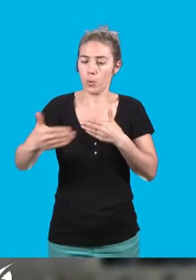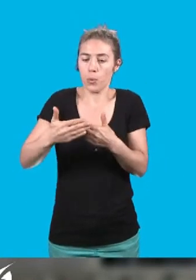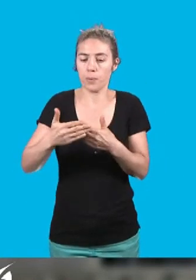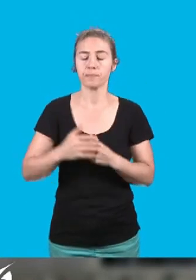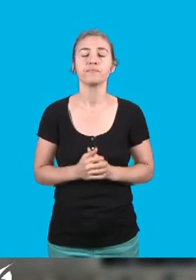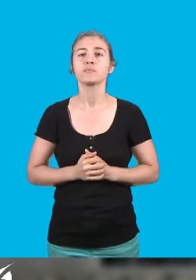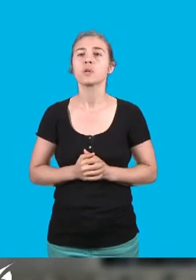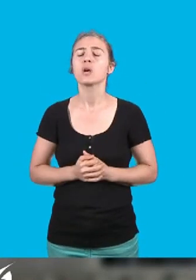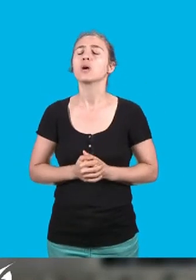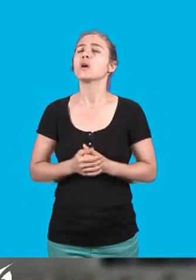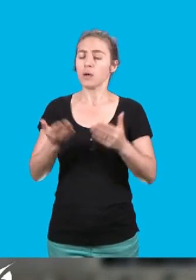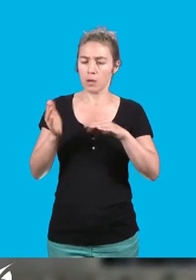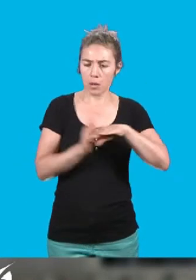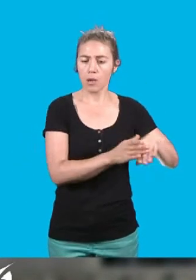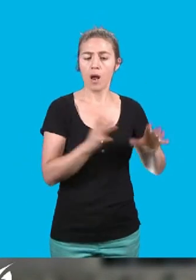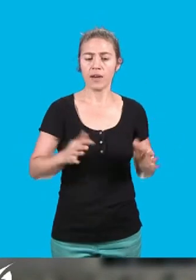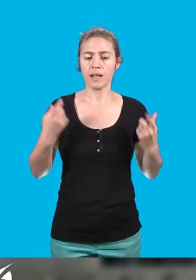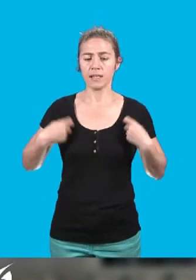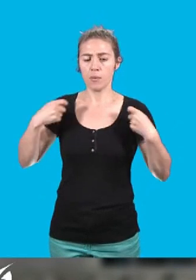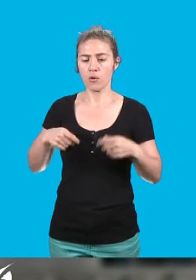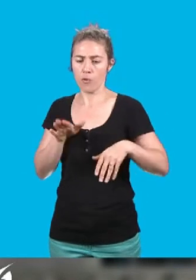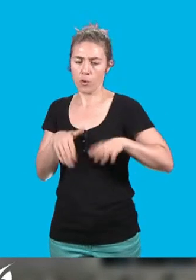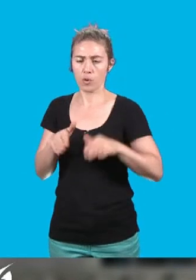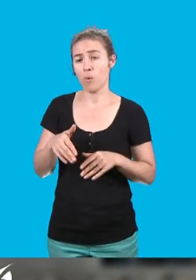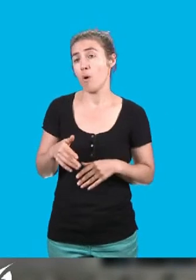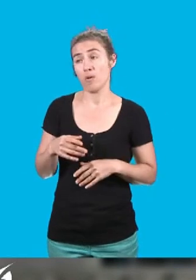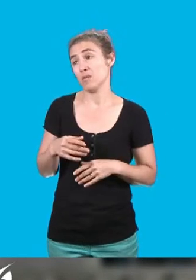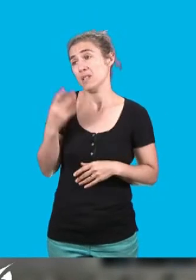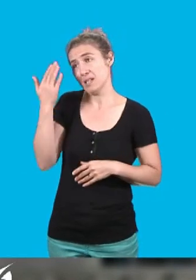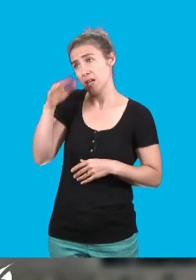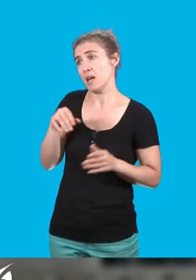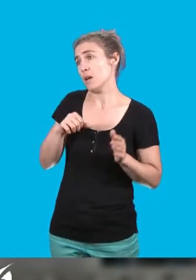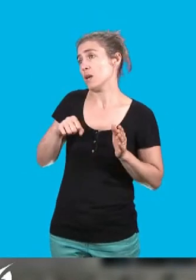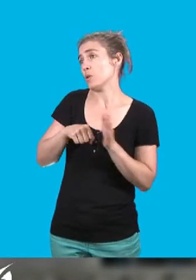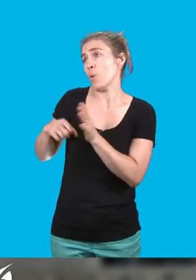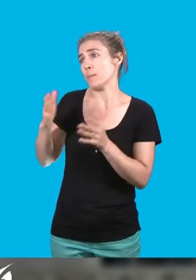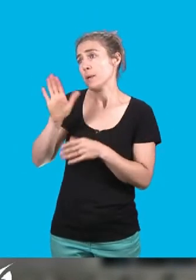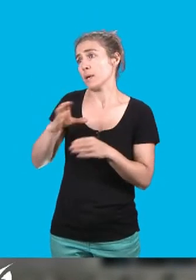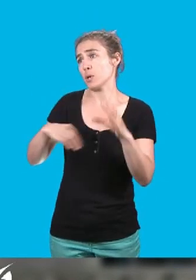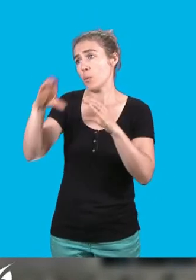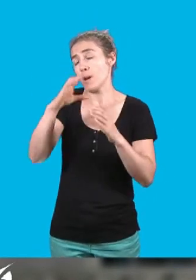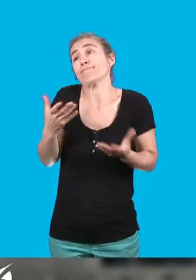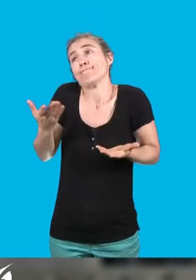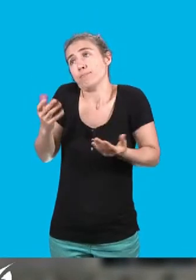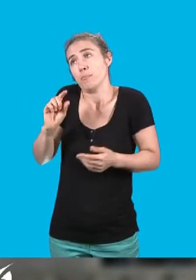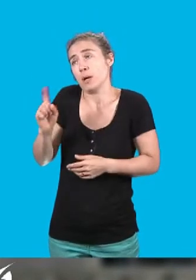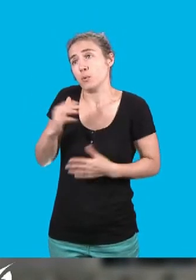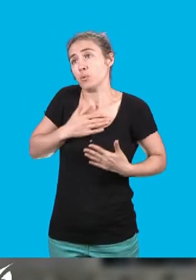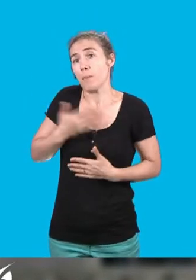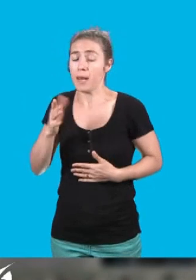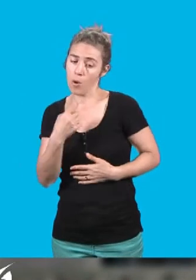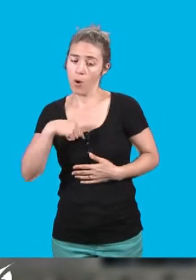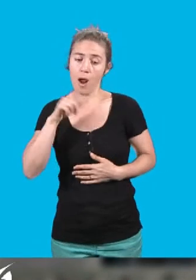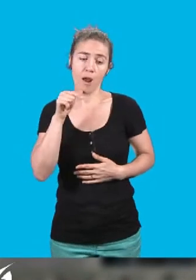du côté des dépenses de fonctionnement, n'en déplaise à la droite métropolitaine, l'effort particulier en direction du